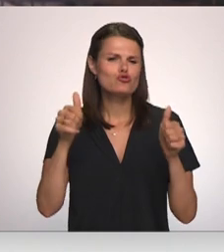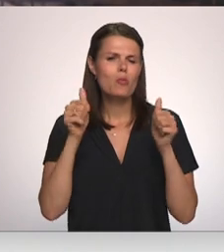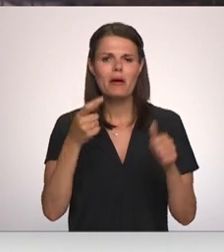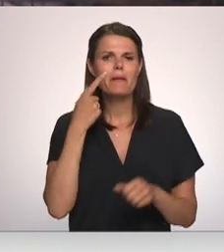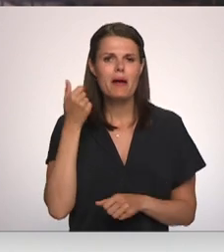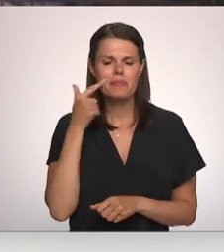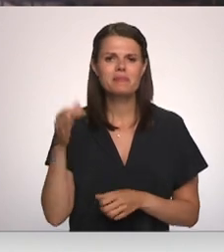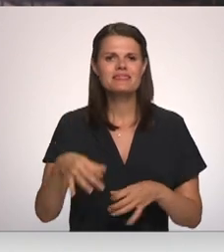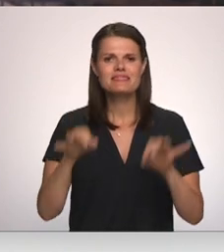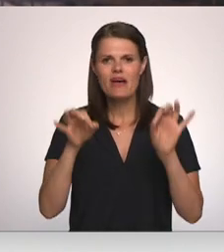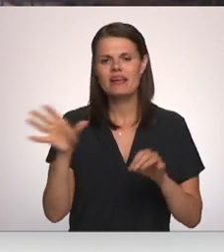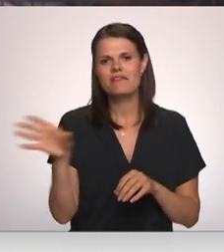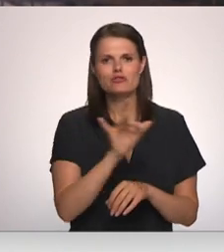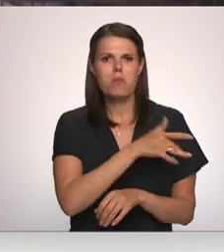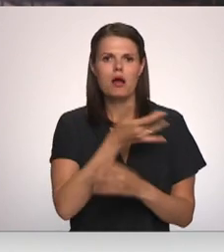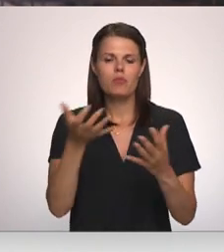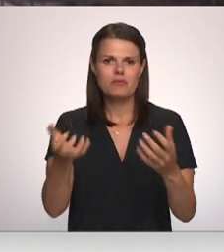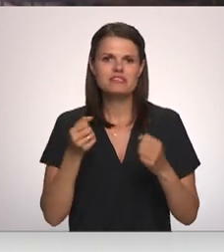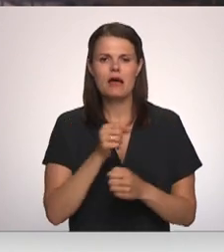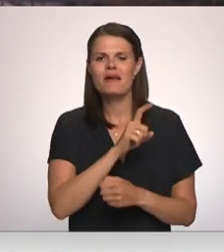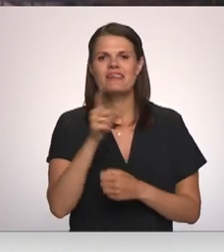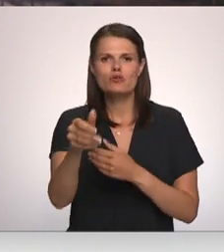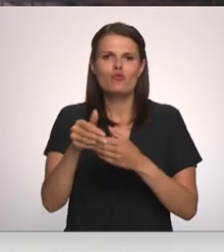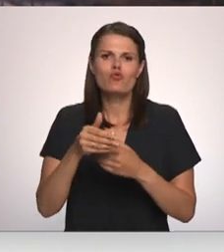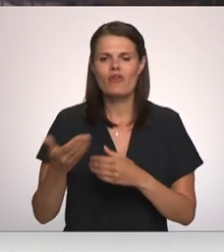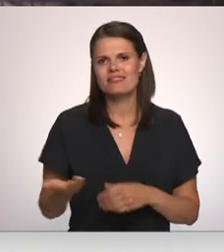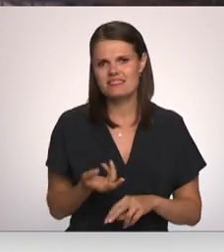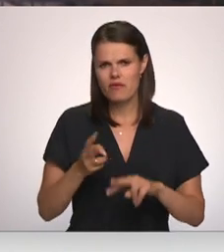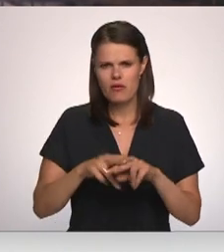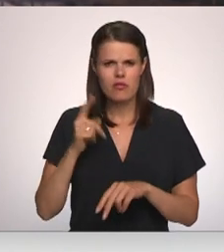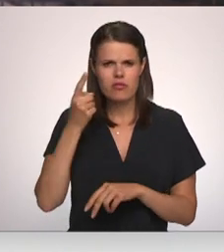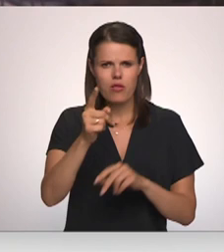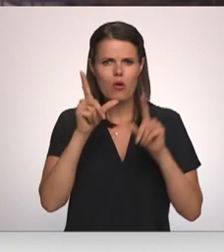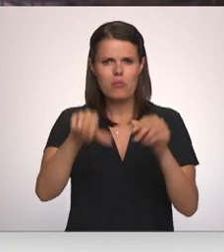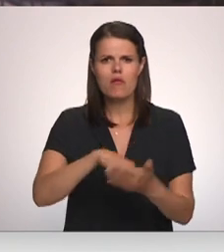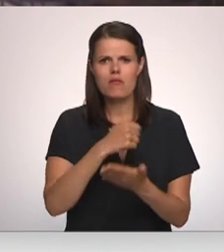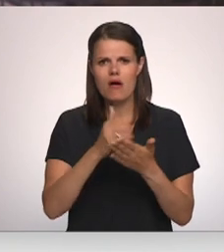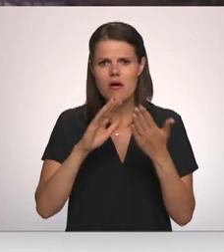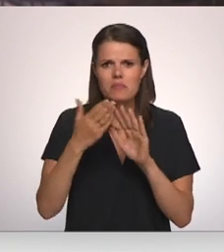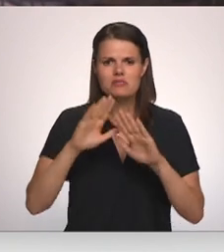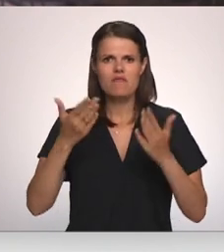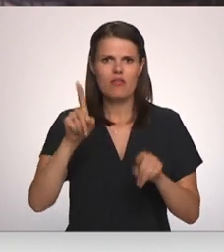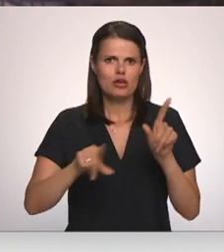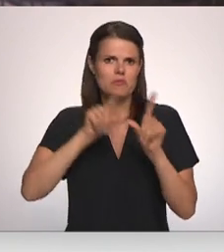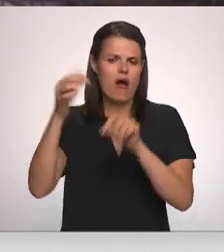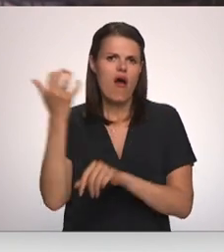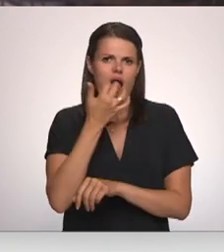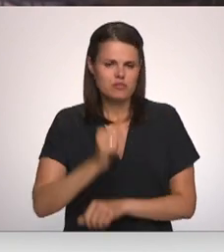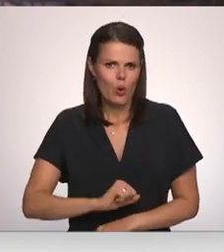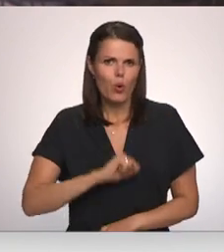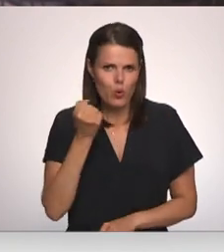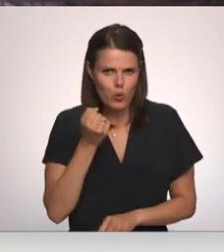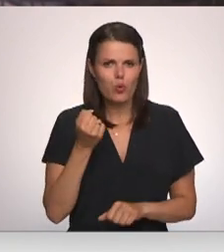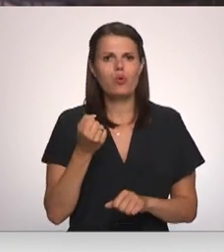svarīgi visus pakalpojumus saņemt iespējami tuvāk dzīves vietai. Mērot tālu ceļu uz galvas pilsētu vai reizēm pat uz ārvalstīm ir grūti gan